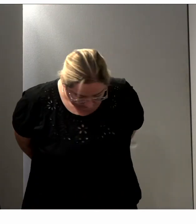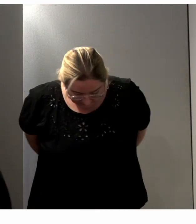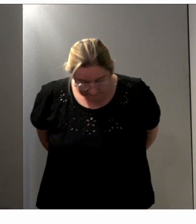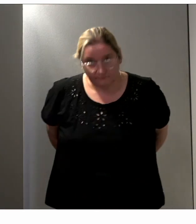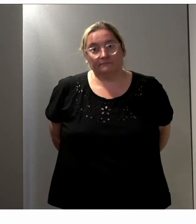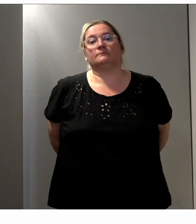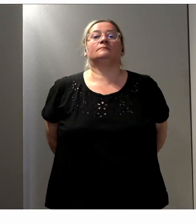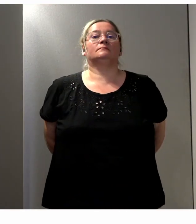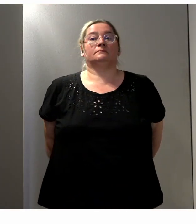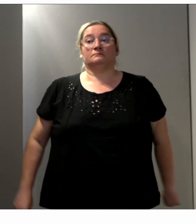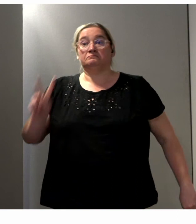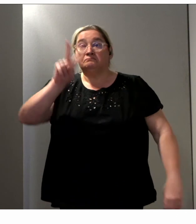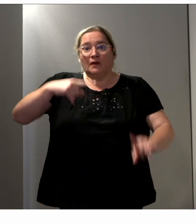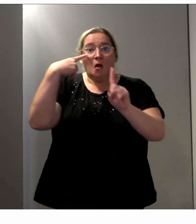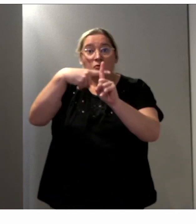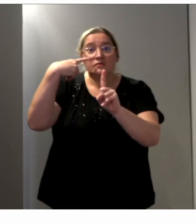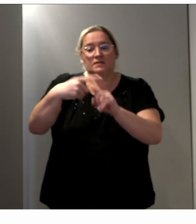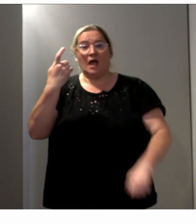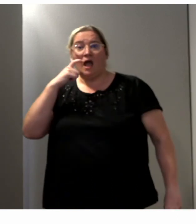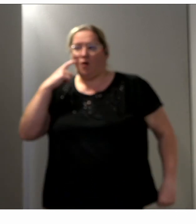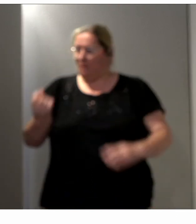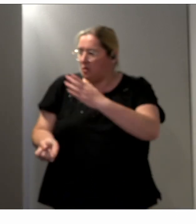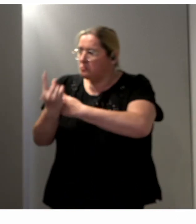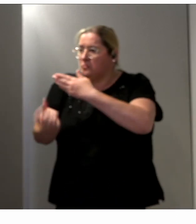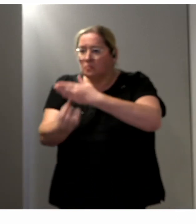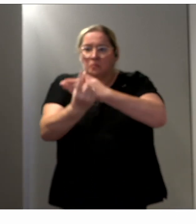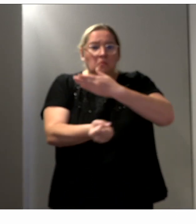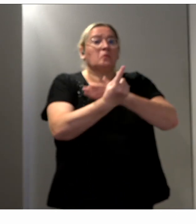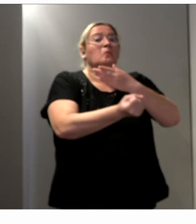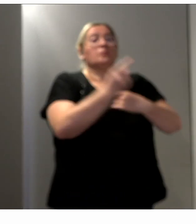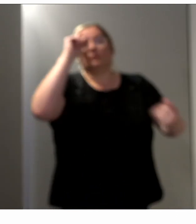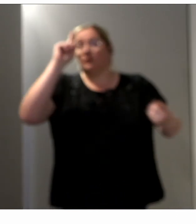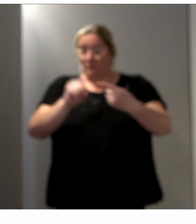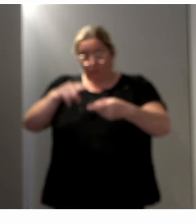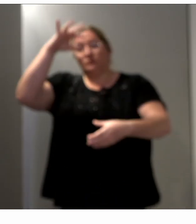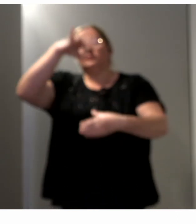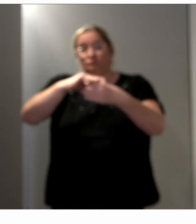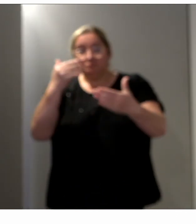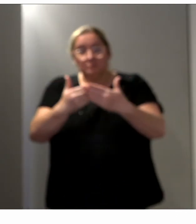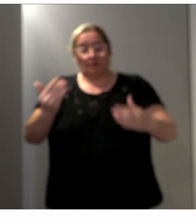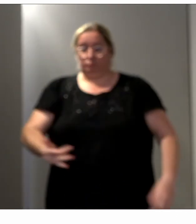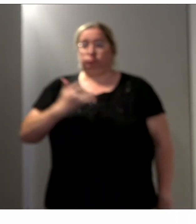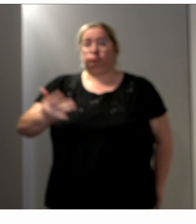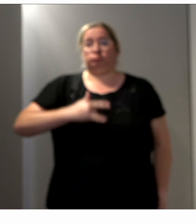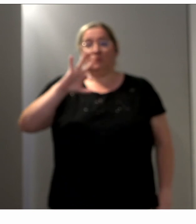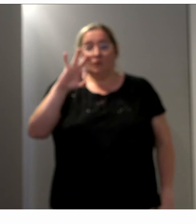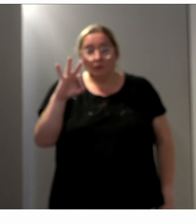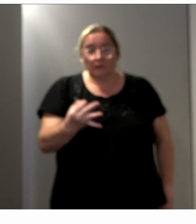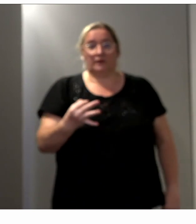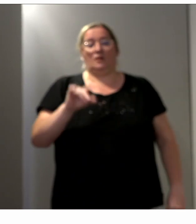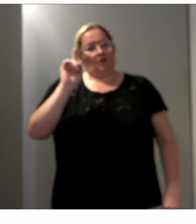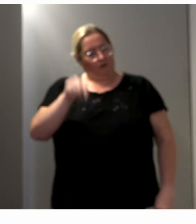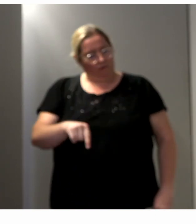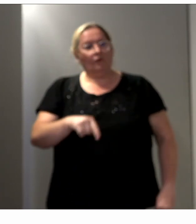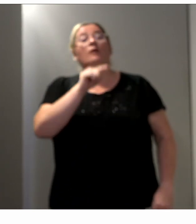On voit qu'il y a quand même des choses innovantes et qui se mettent en place autour de ces sujets et c'est vraiment très intéressant. Évidemment, de les valoriser.